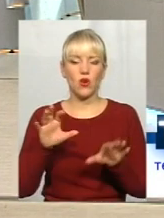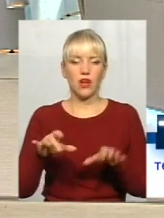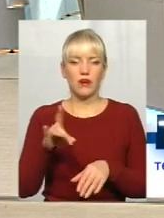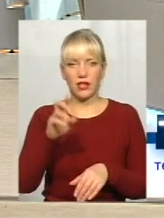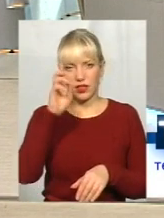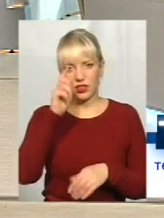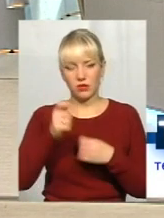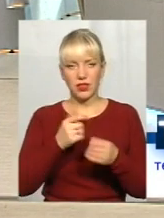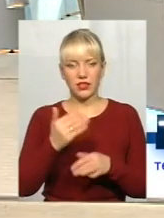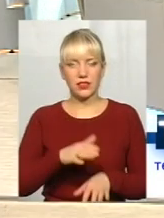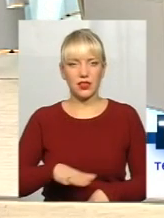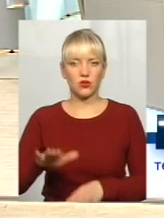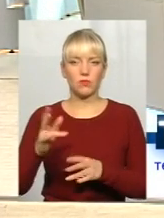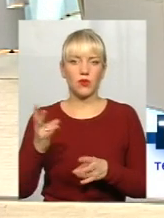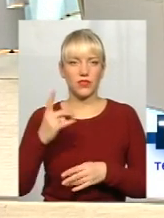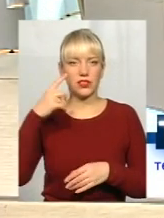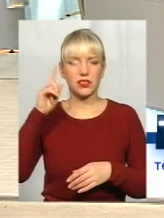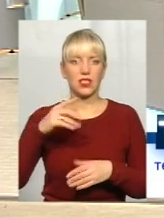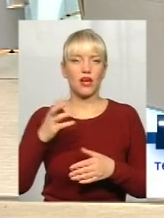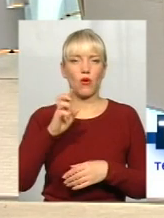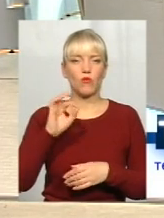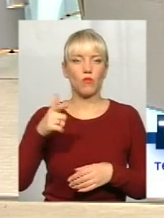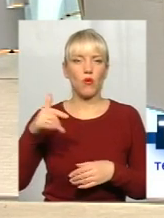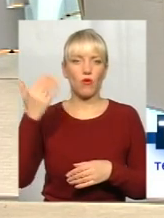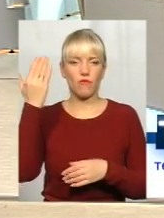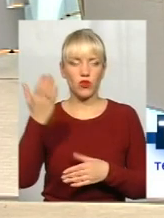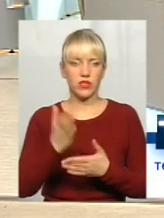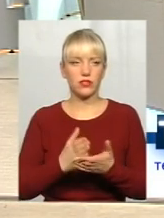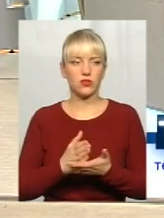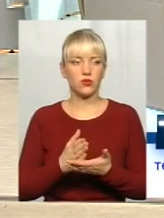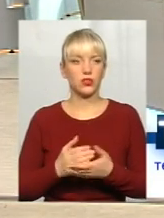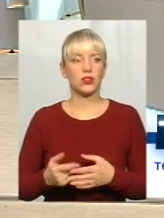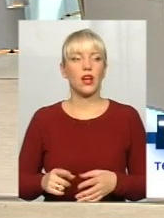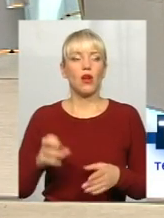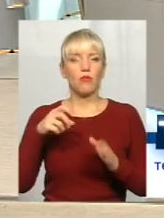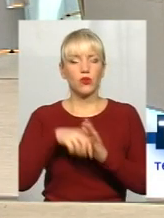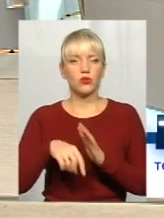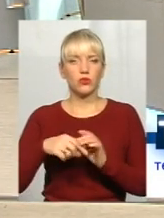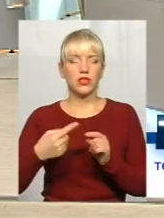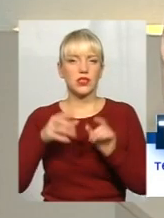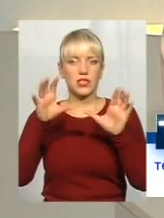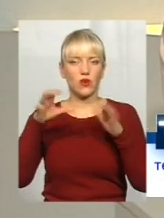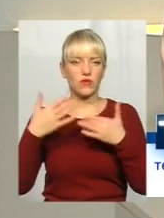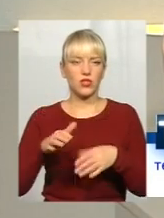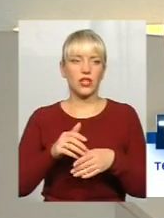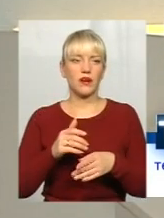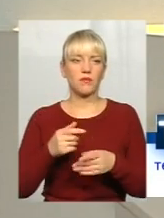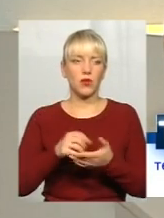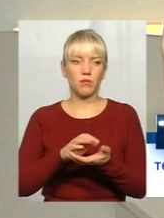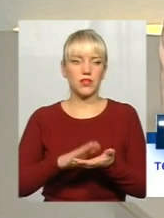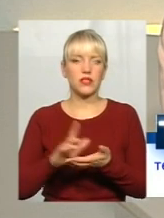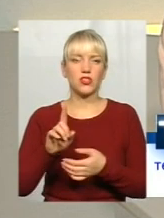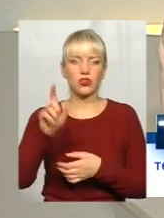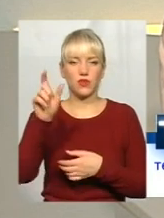заступників, відповідно, вони повинні знати, якому Богу вони служать і як вони повинні служити. суті, це вже законодавчо і прописано, що він має вплив, він